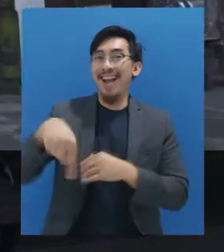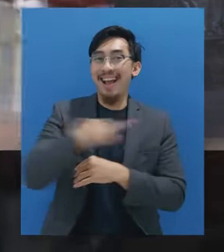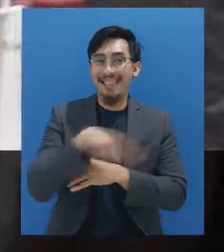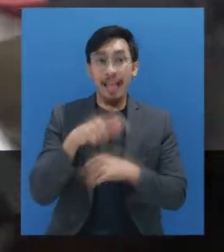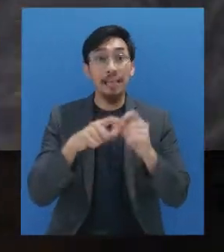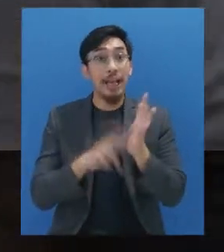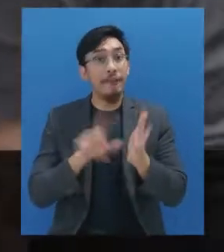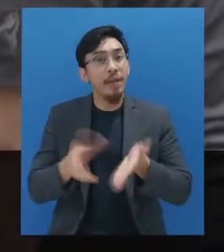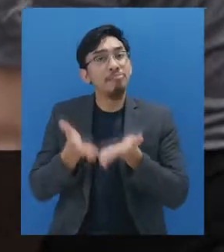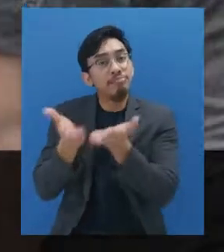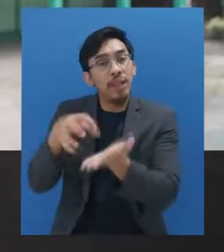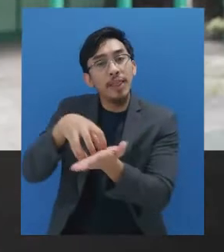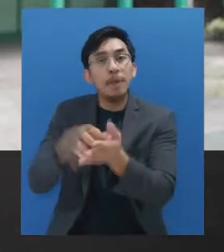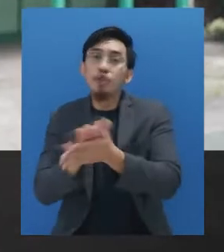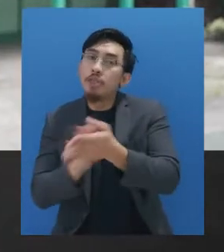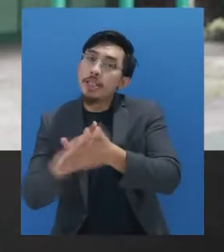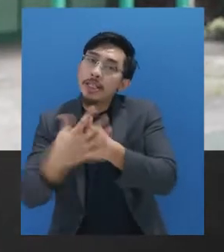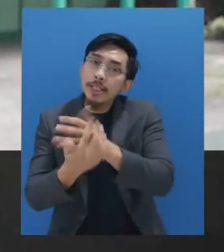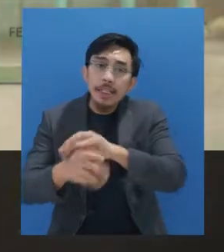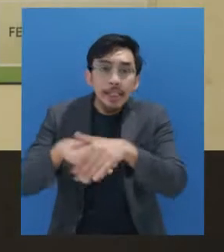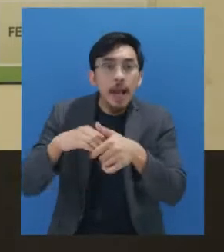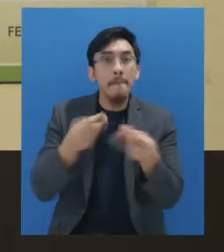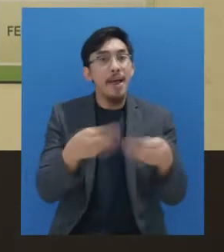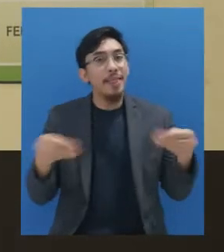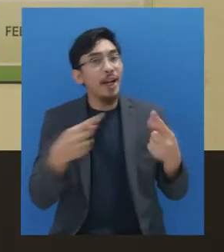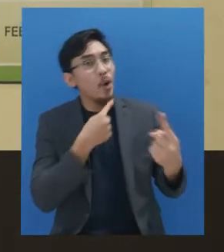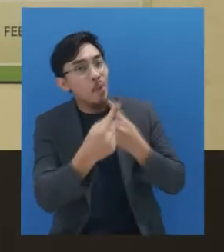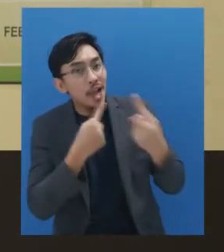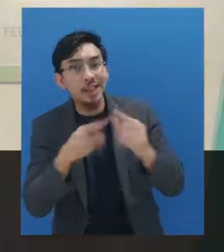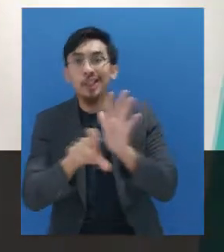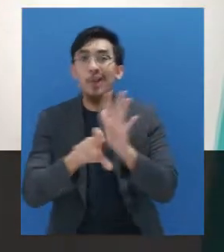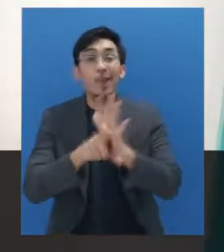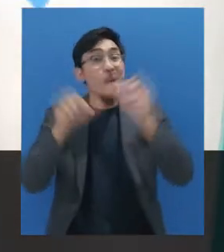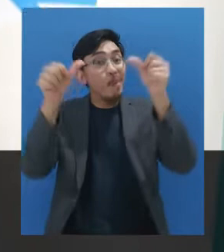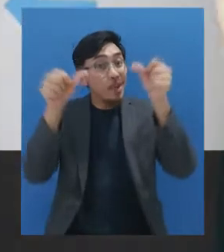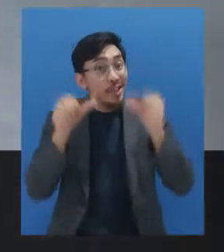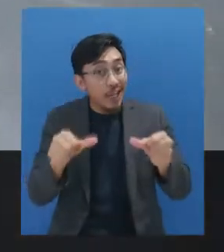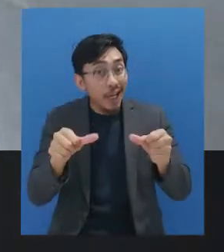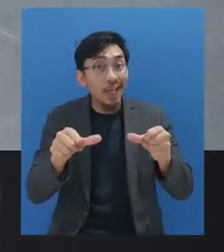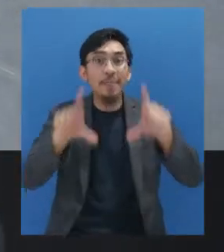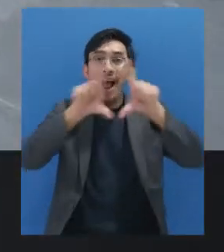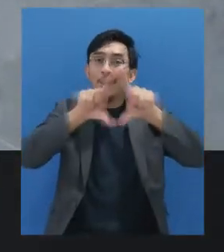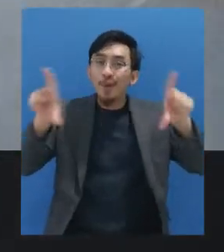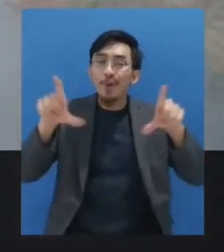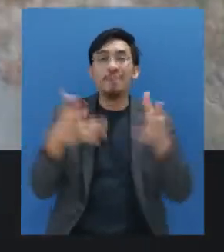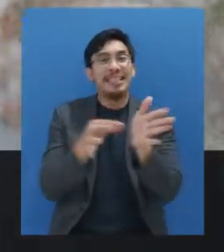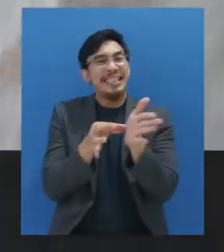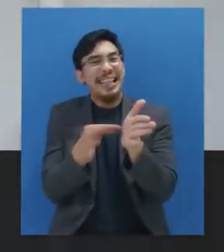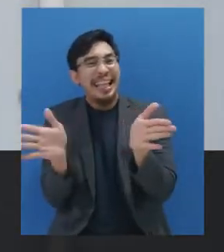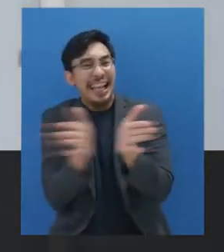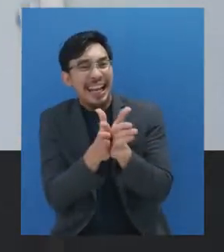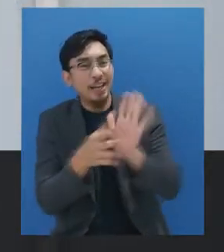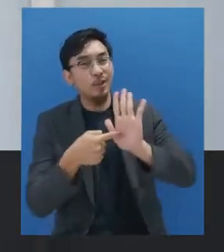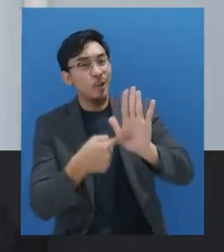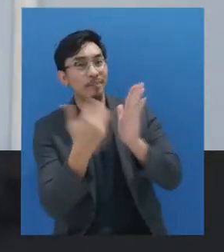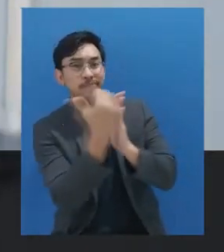menyediakan banyak sarana cuci tangan pakai sabun dan materi komunikasi berupa poster, spanduk, stiker penanda, atau